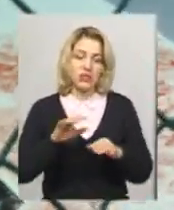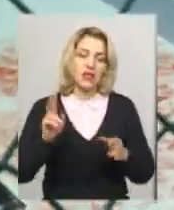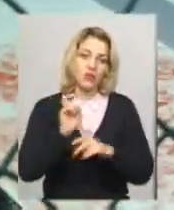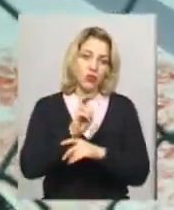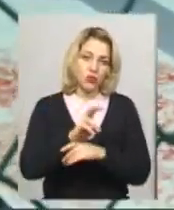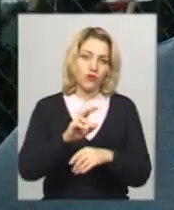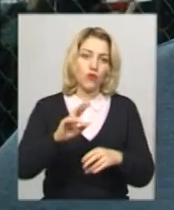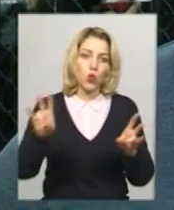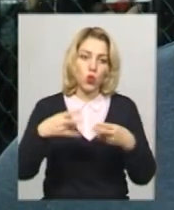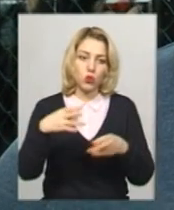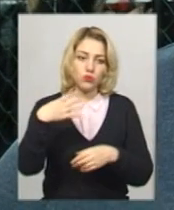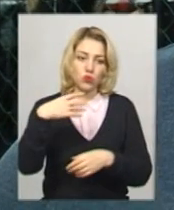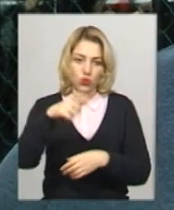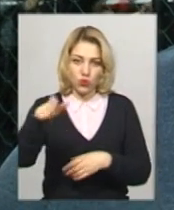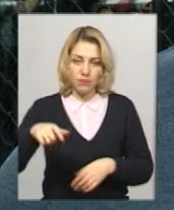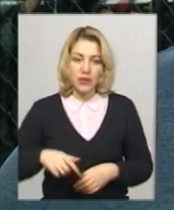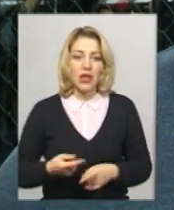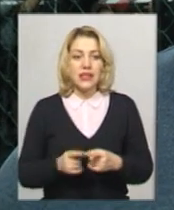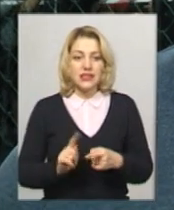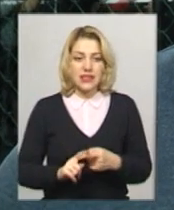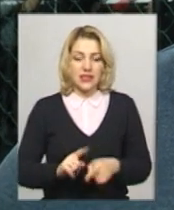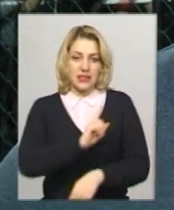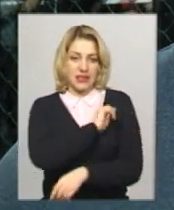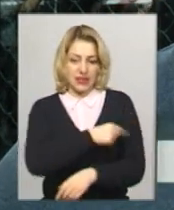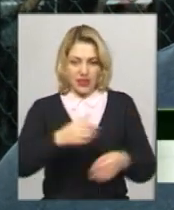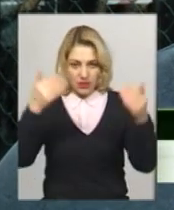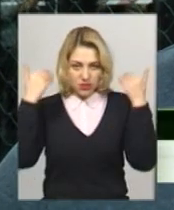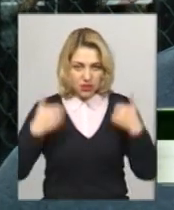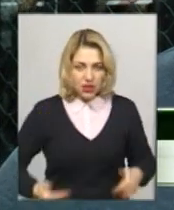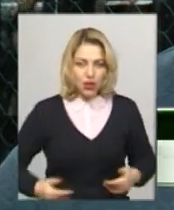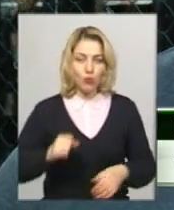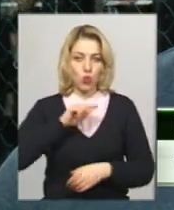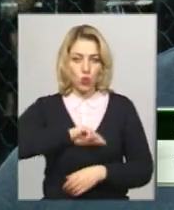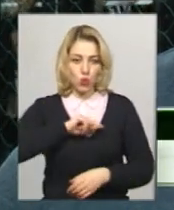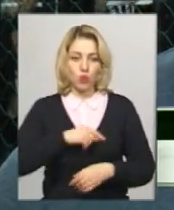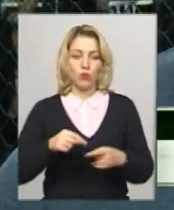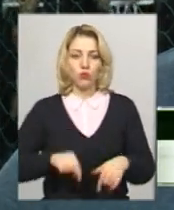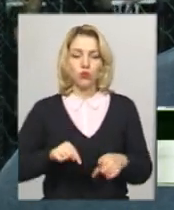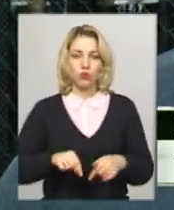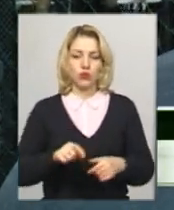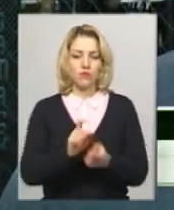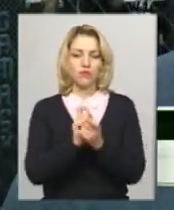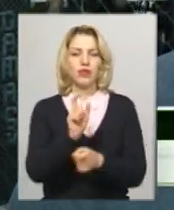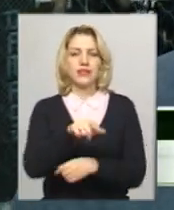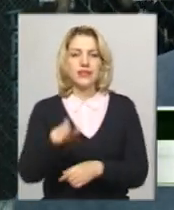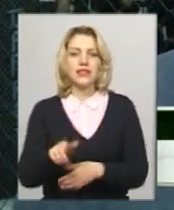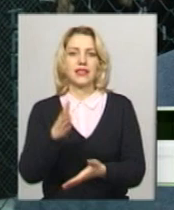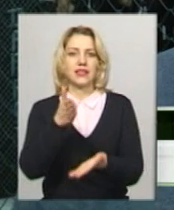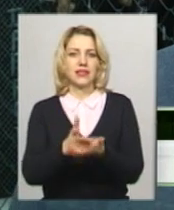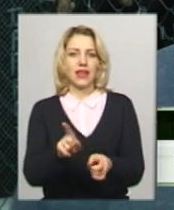Це сильним тілом і духом, тут бійці такі знаходяться, що